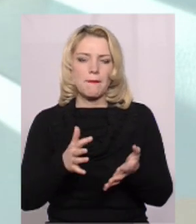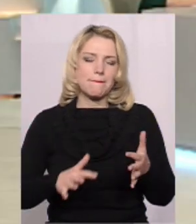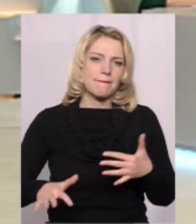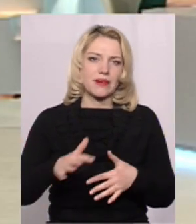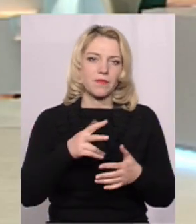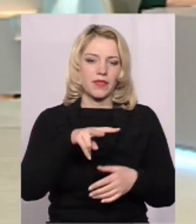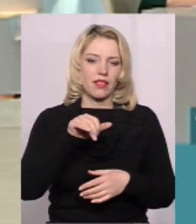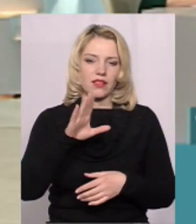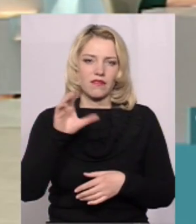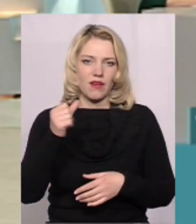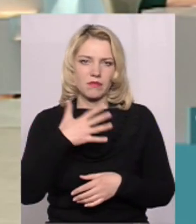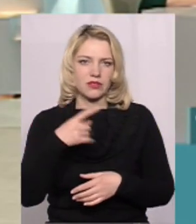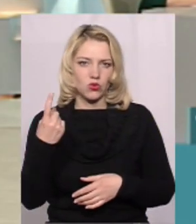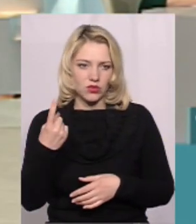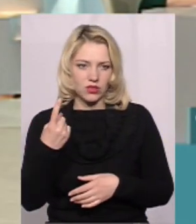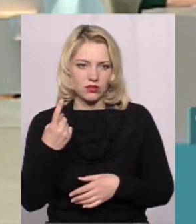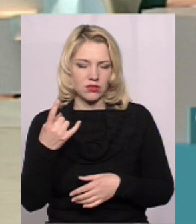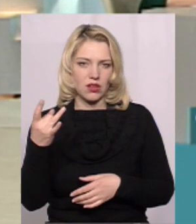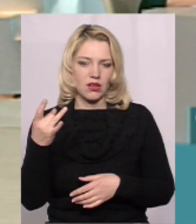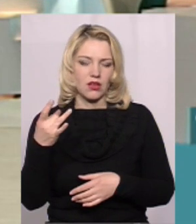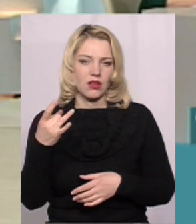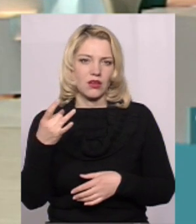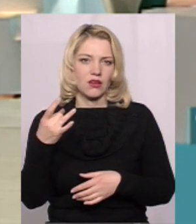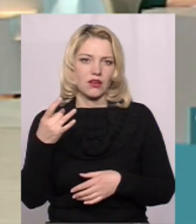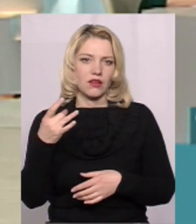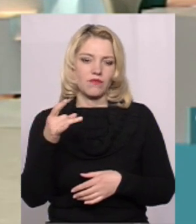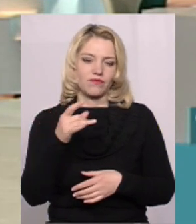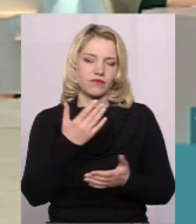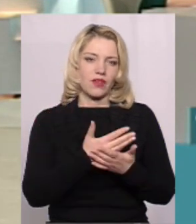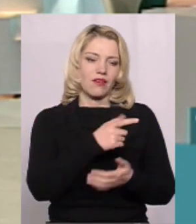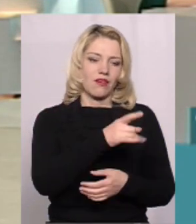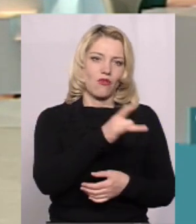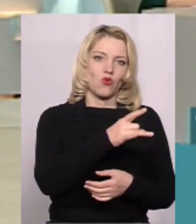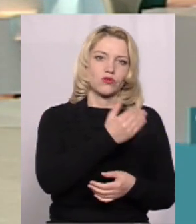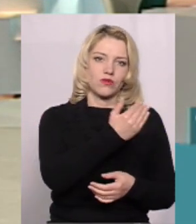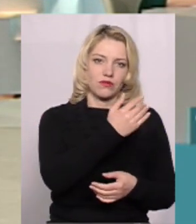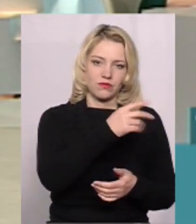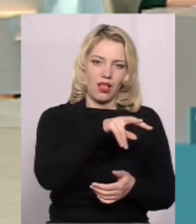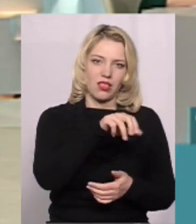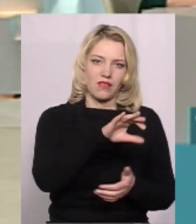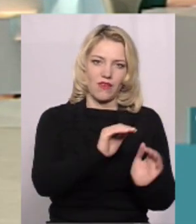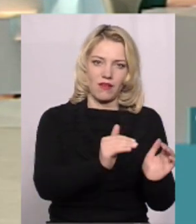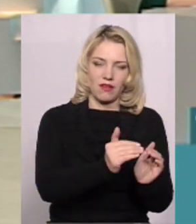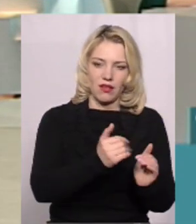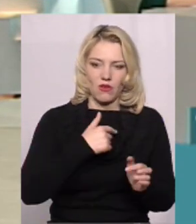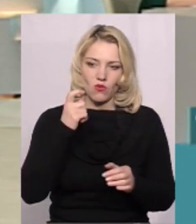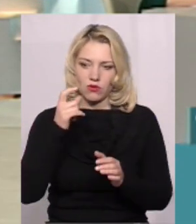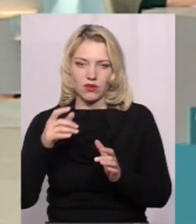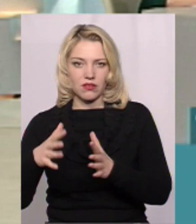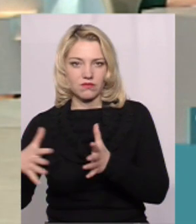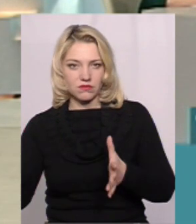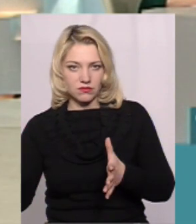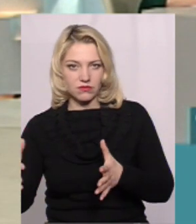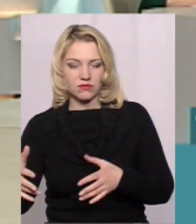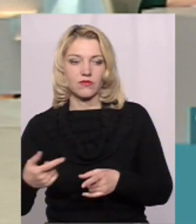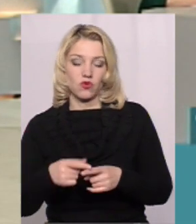от, в Литві 51, але розбіри країни і розміри нашої країни Тобто, робота в цьому